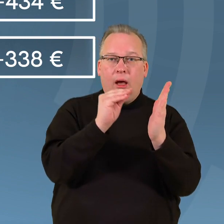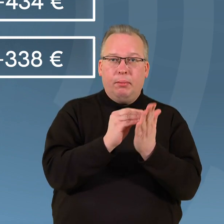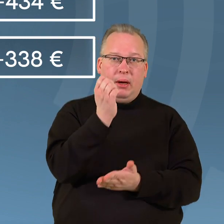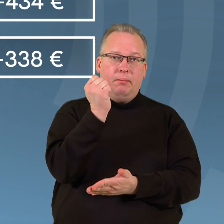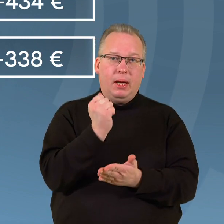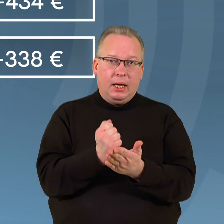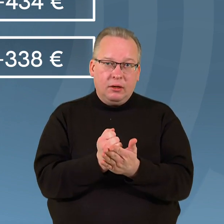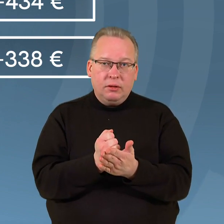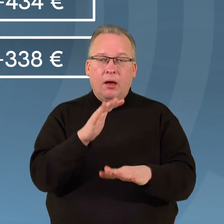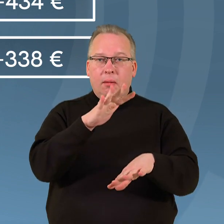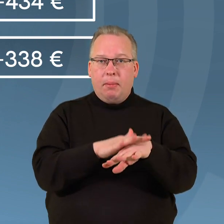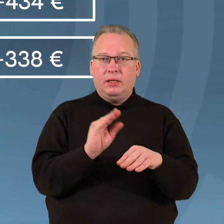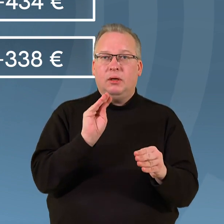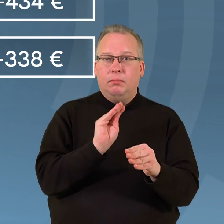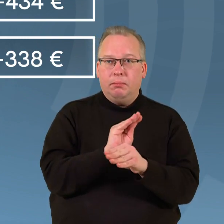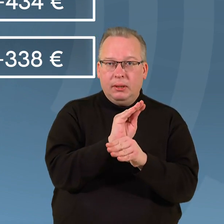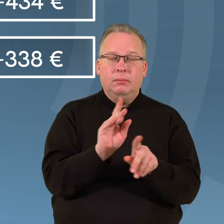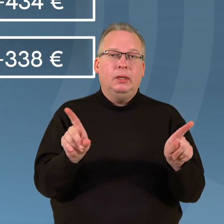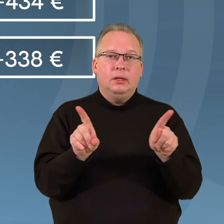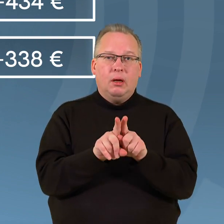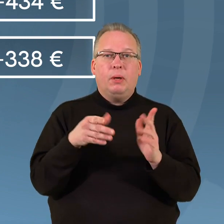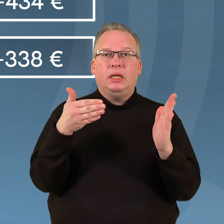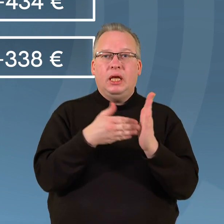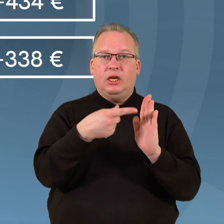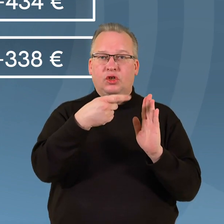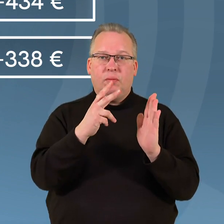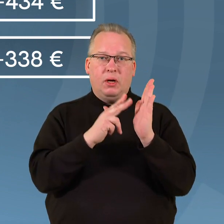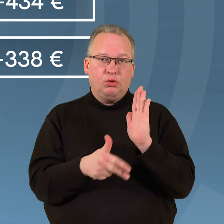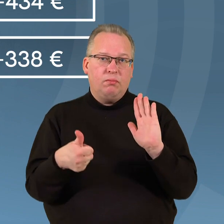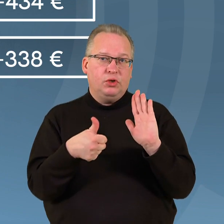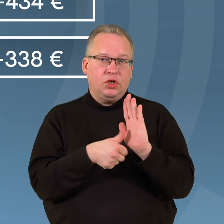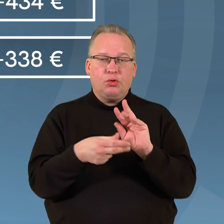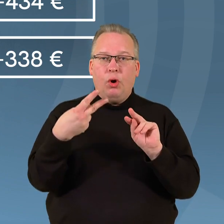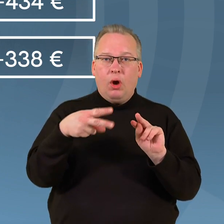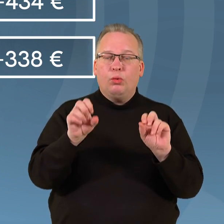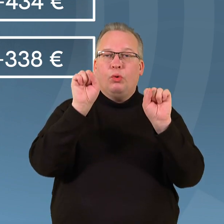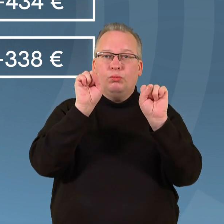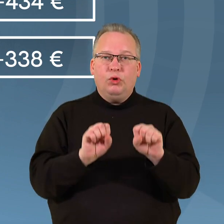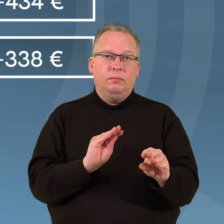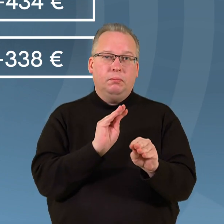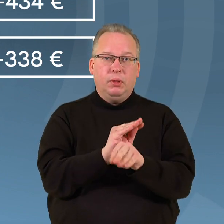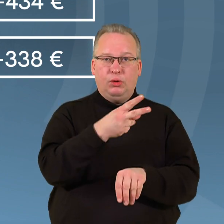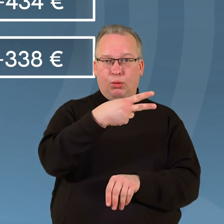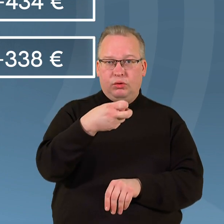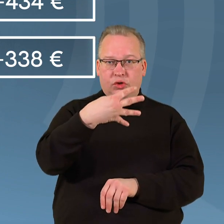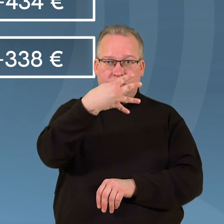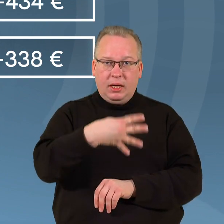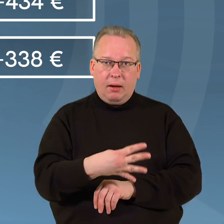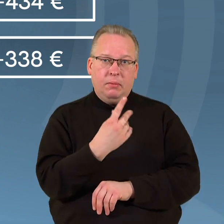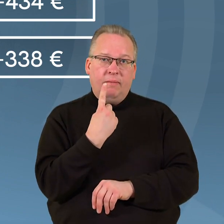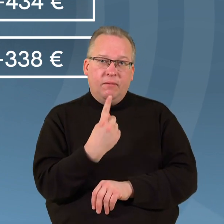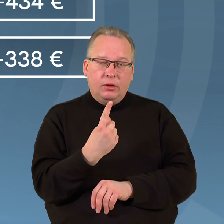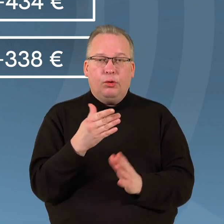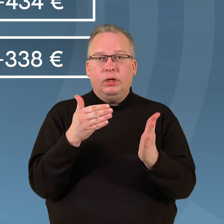pareiginės algos bazinio dydžio didėjimą iki 186 eurų galėtų kilti nuo 241